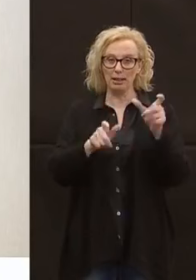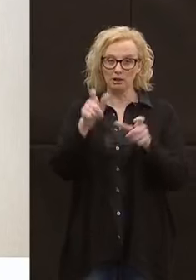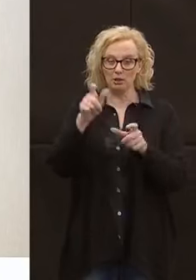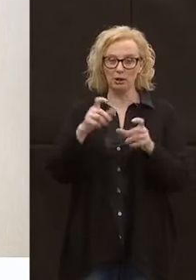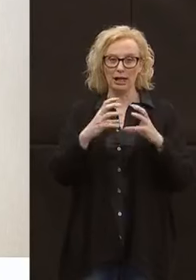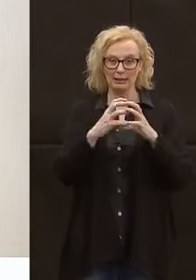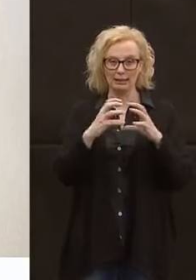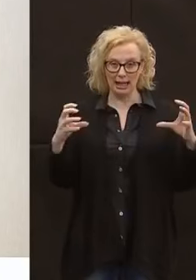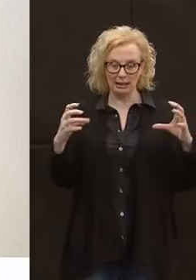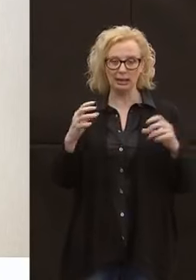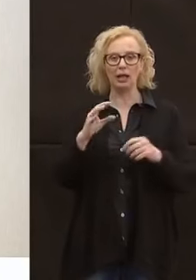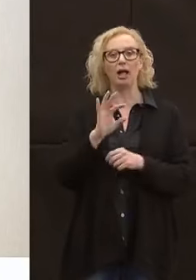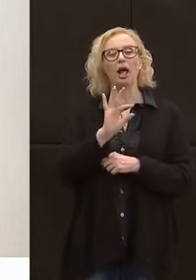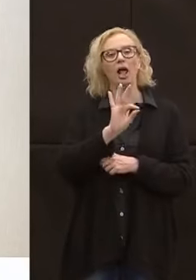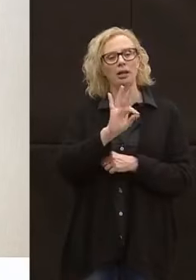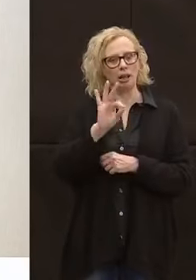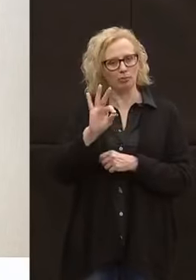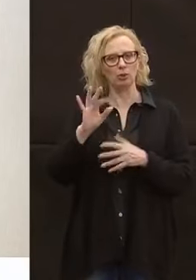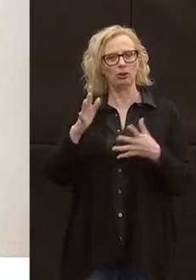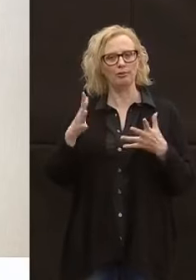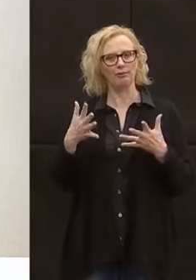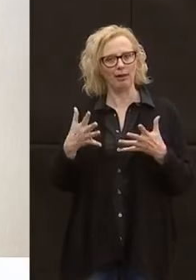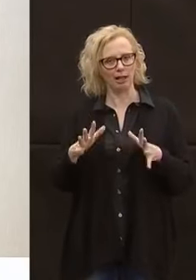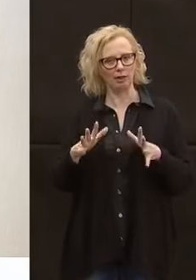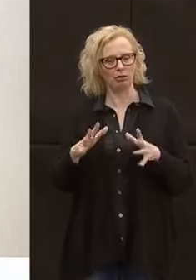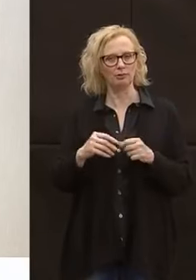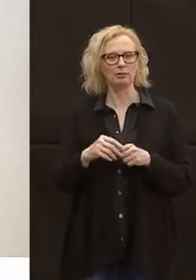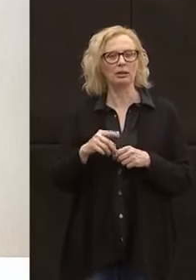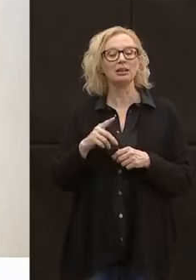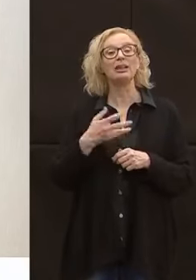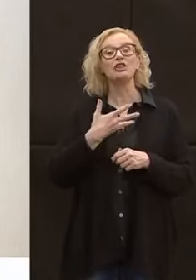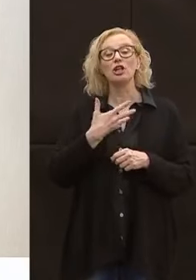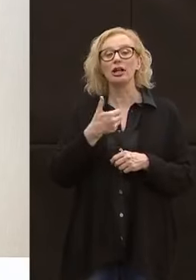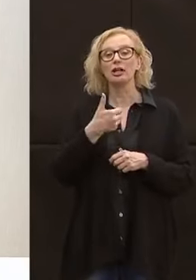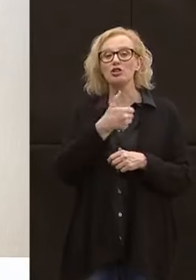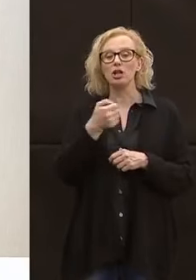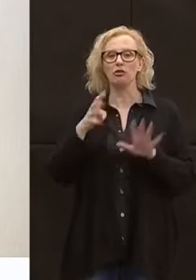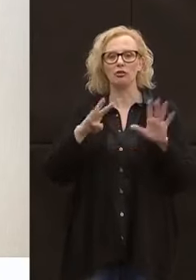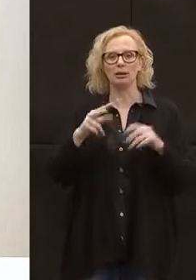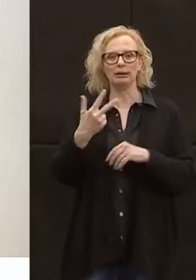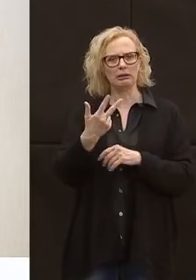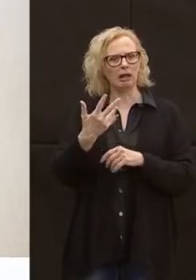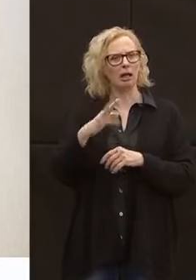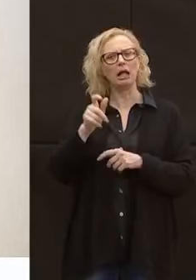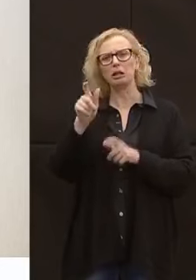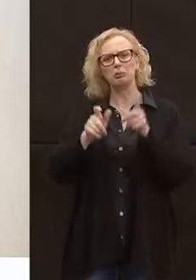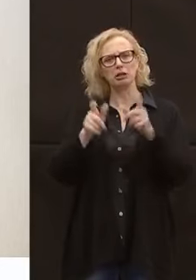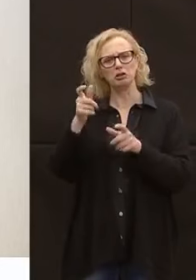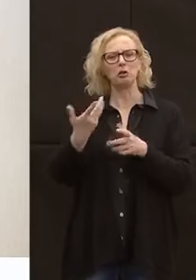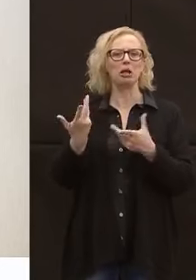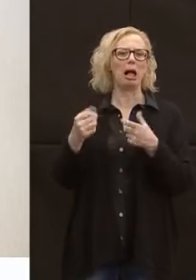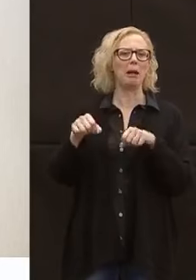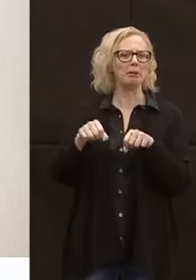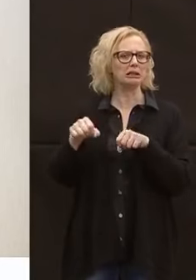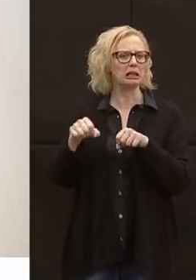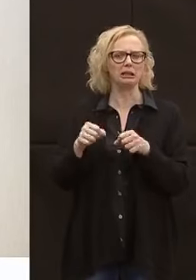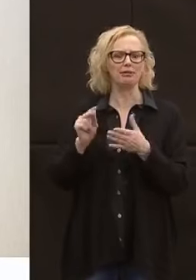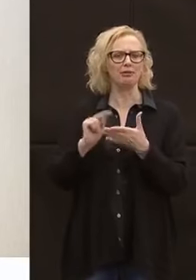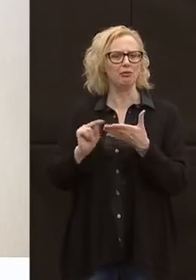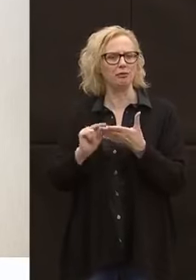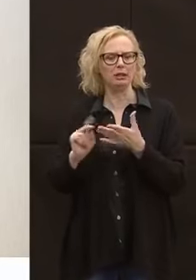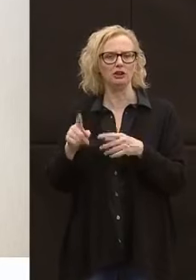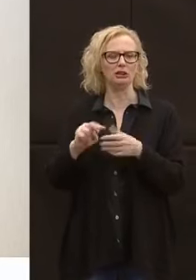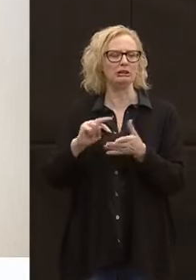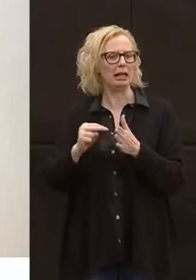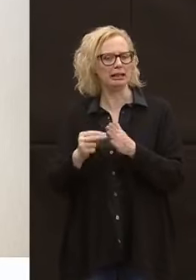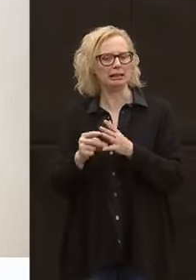'azienda a cui sono state fatte tamponi, poi ci sono 193 altre figure, quindi amministrativi piuttosto che tecnici,